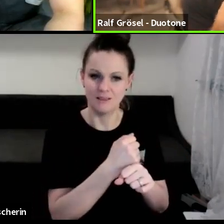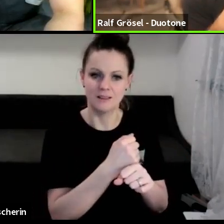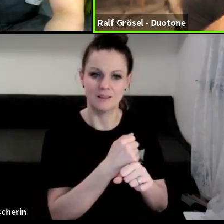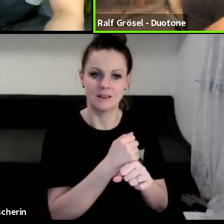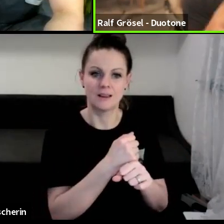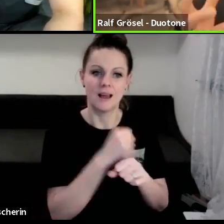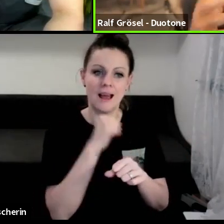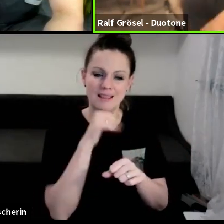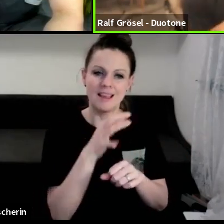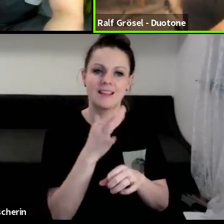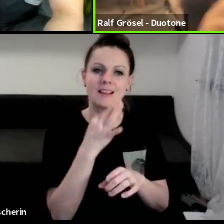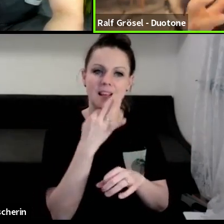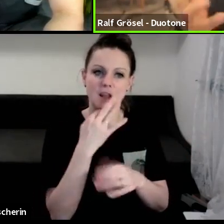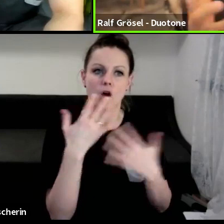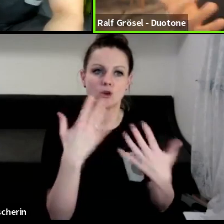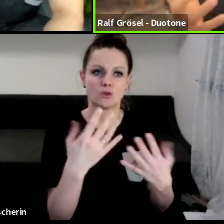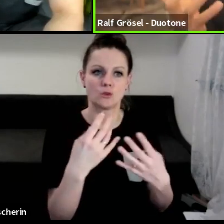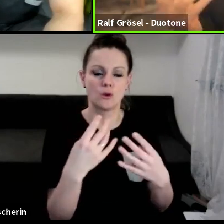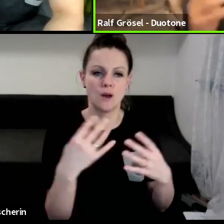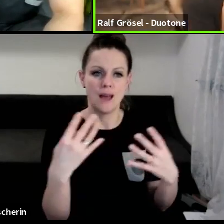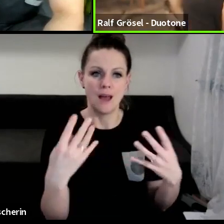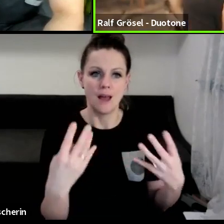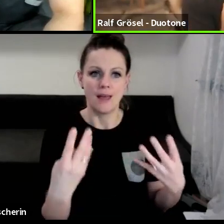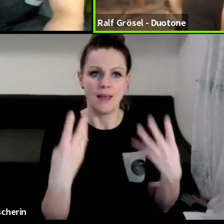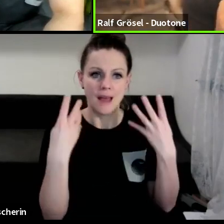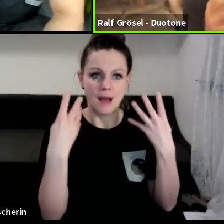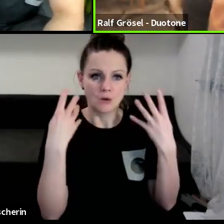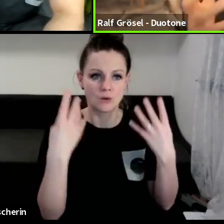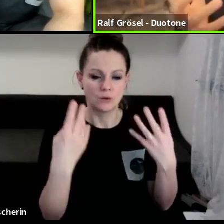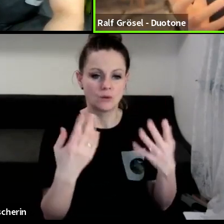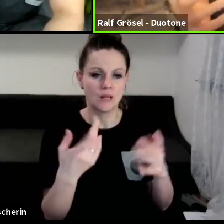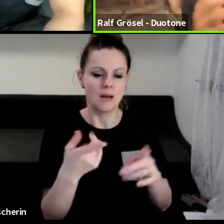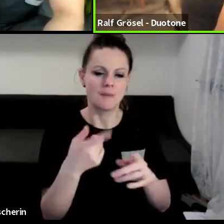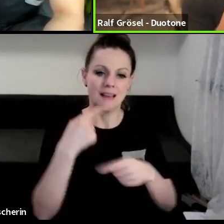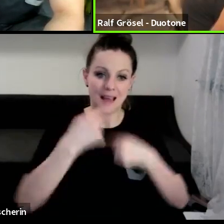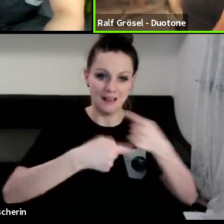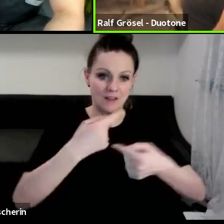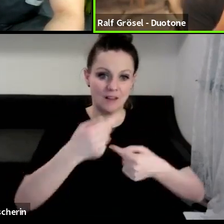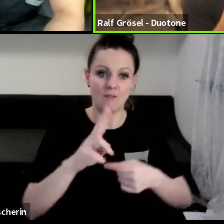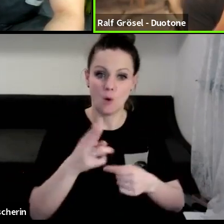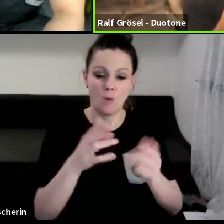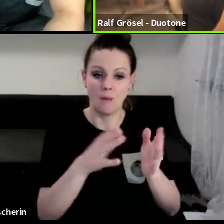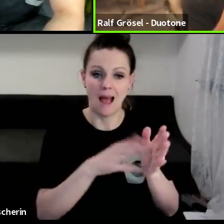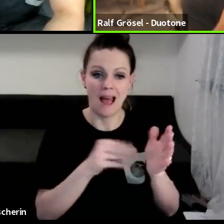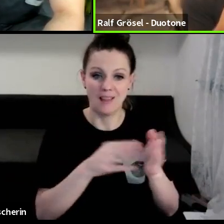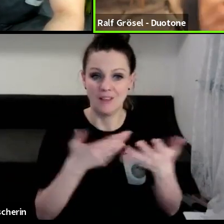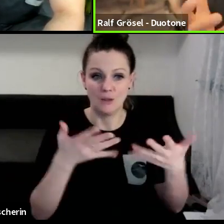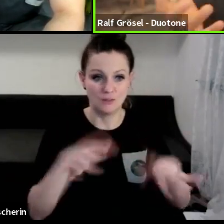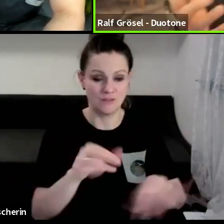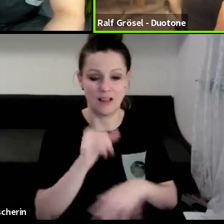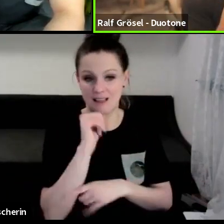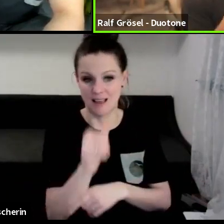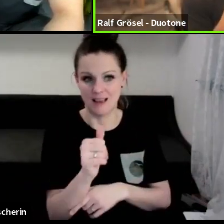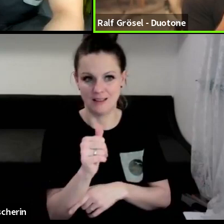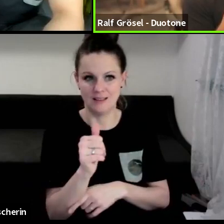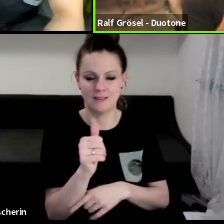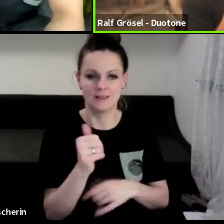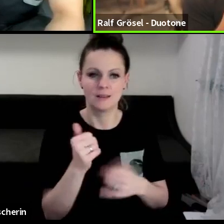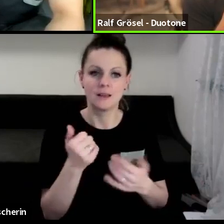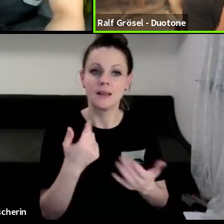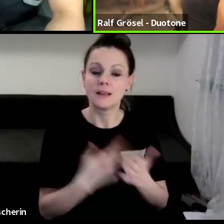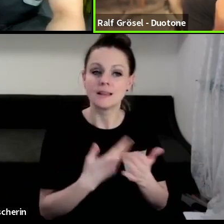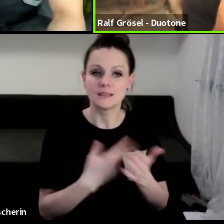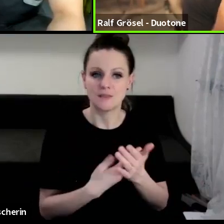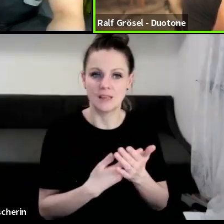Aerodynamik entwickelt, weil es einfach nie zum, weil es einfach kein Anwendungsfall gab. Und jetzt wurden im Grunde genommen durch